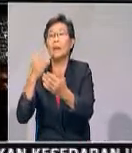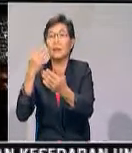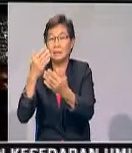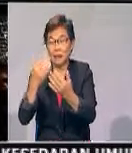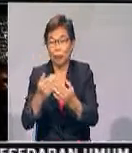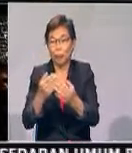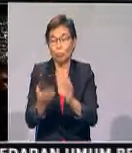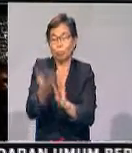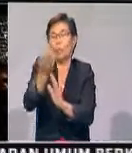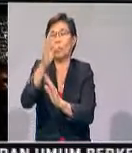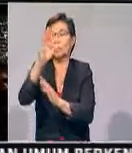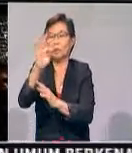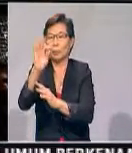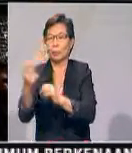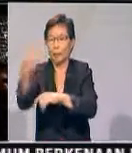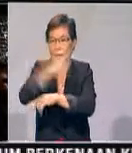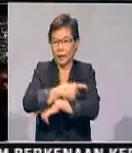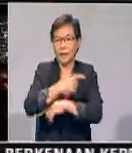2021.